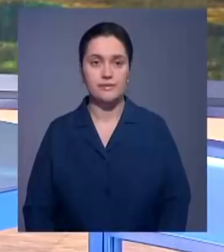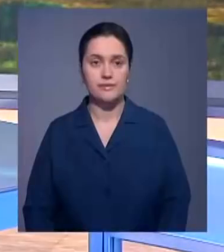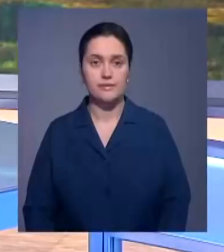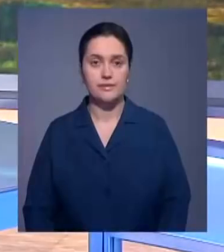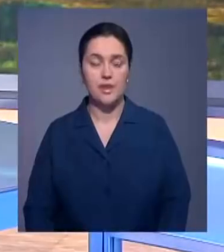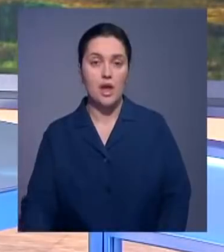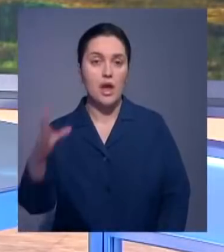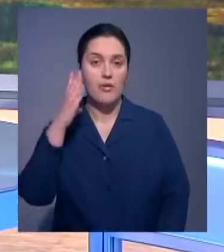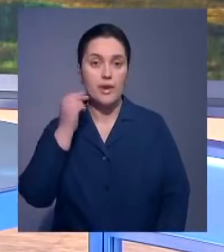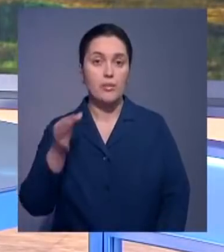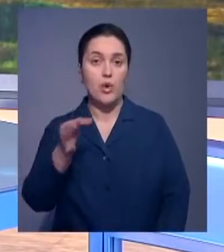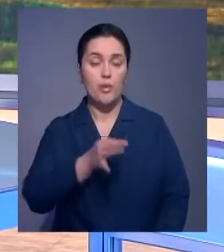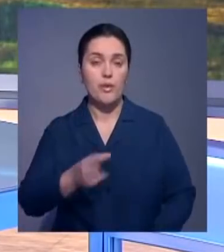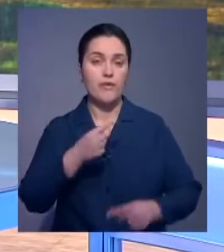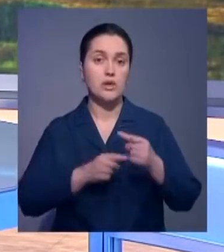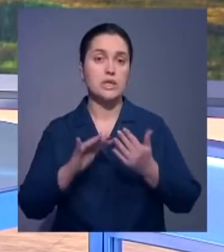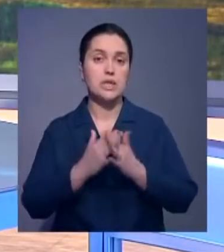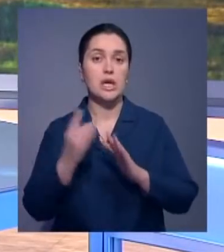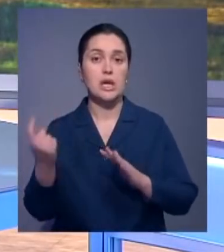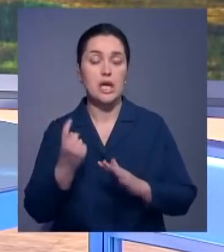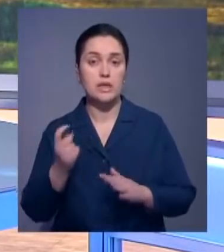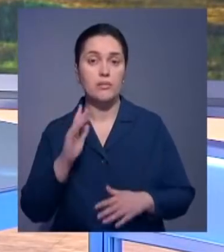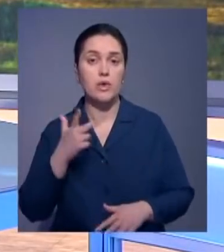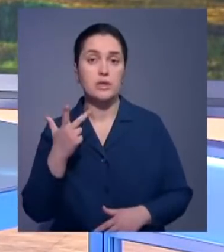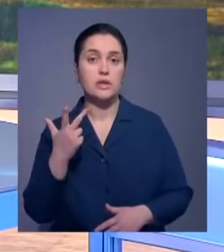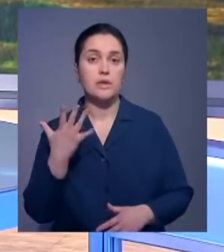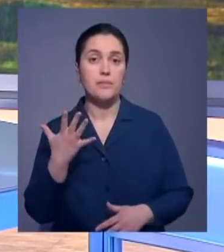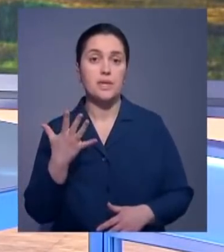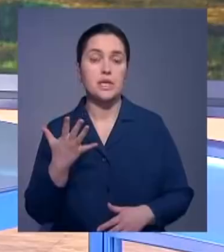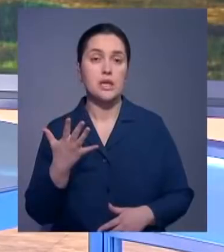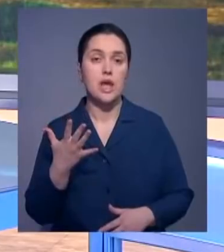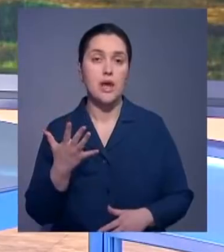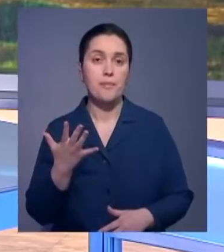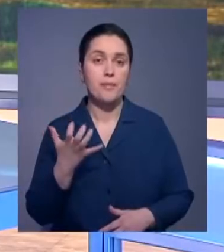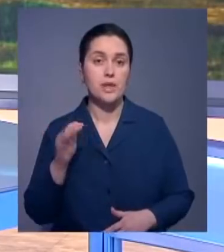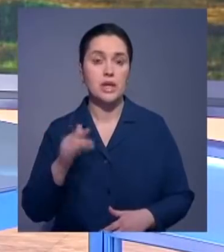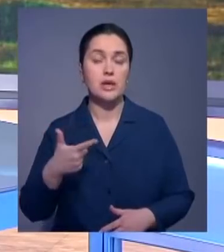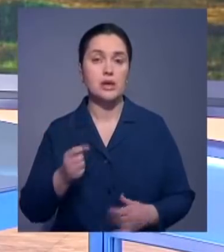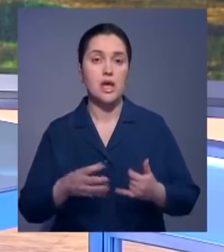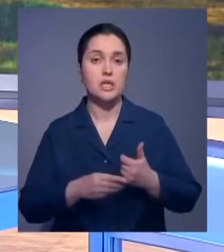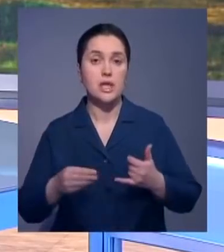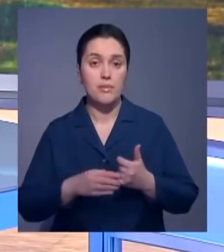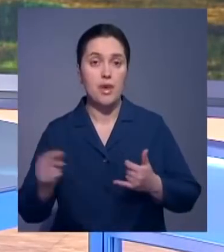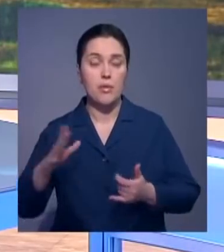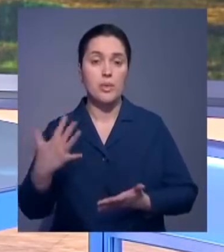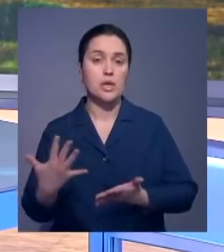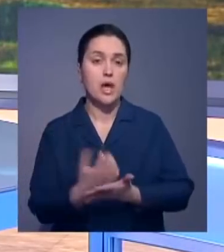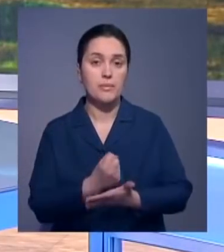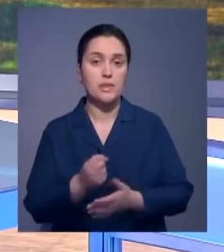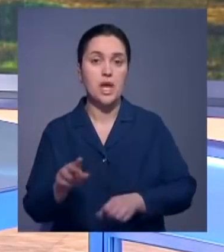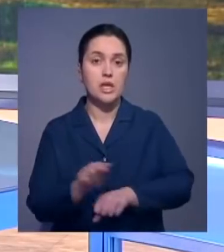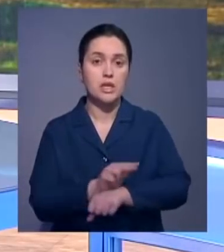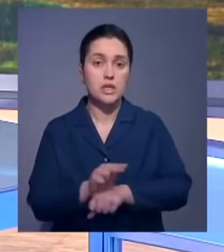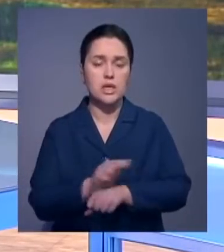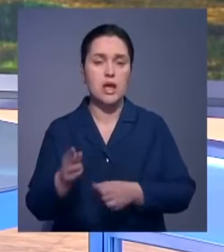В Алматинской области вернут в сельскохозяйственный оборот около 35,5 тысяч гектаров земель. Этого планируют добиться путем